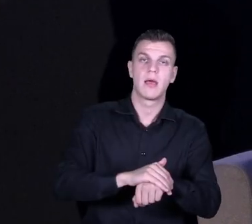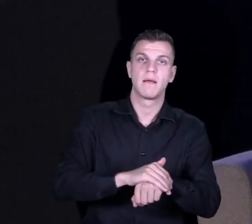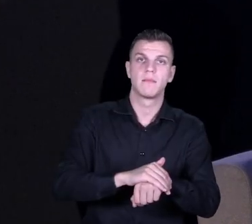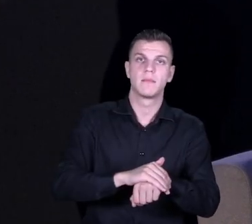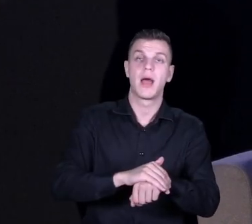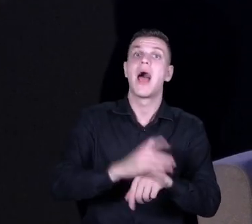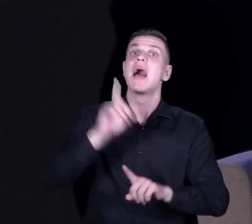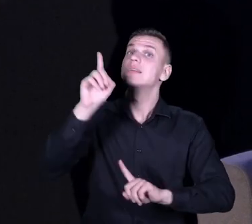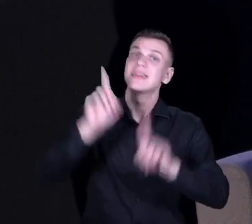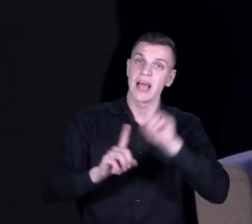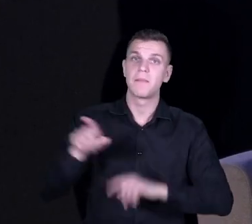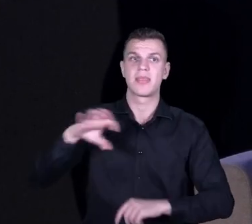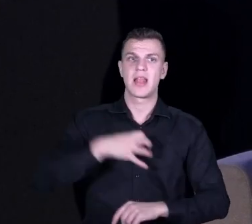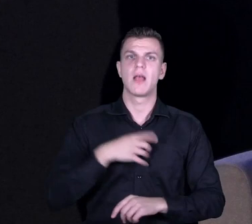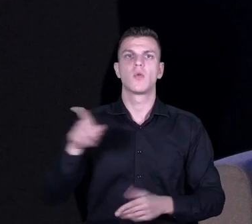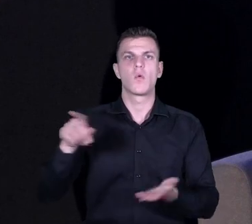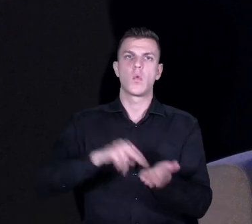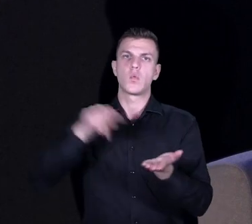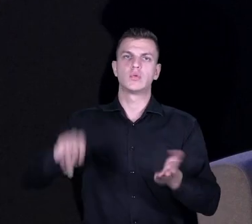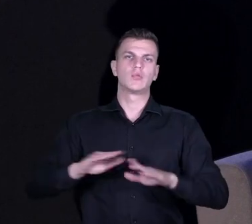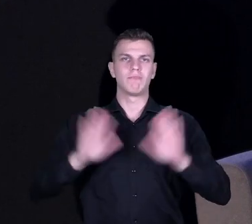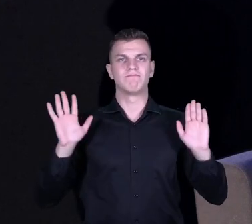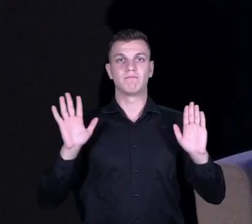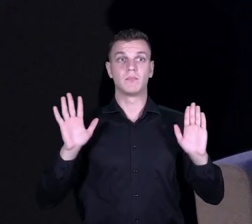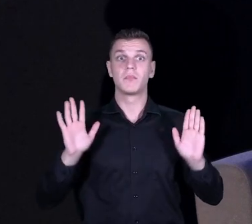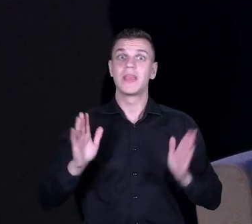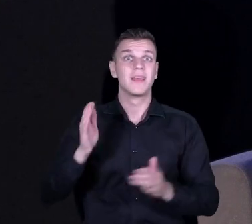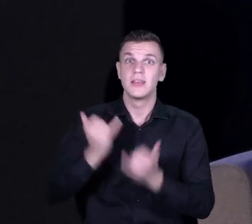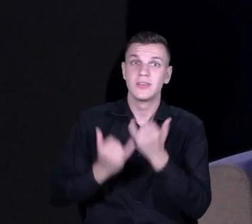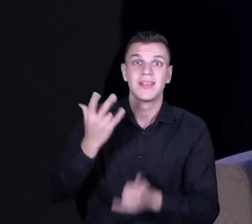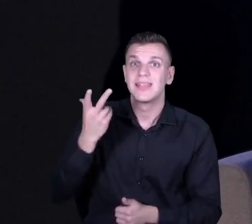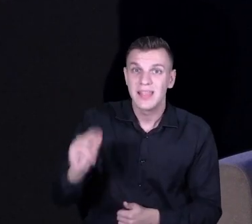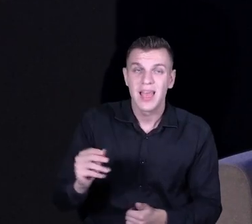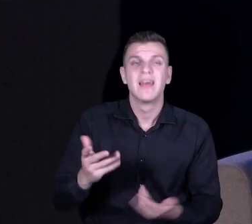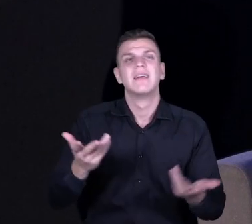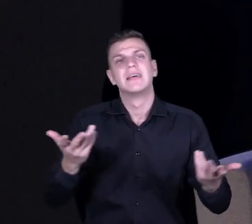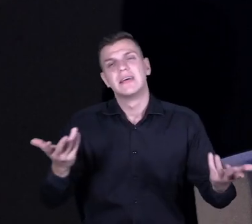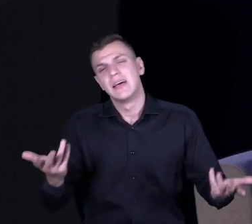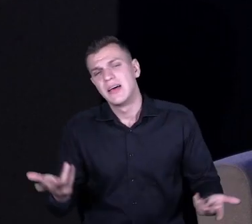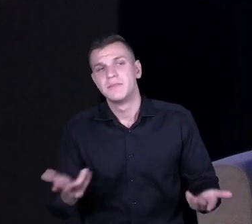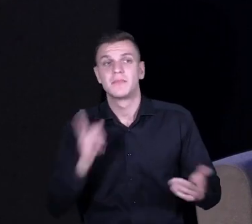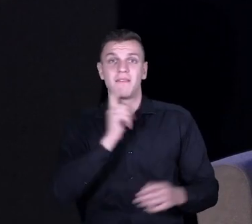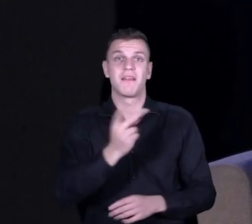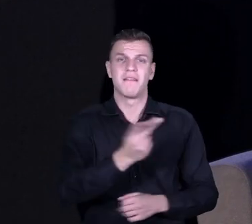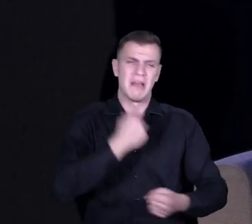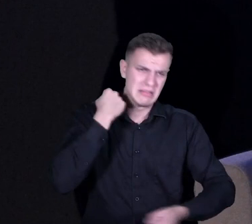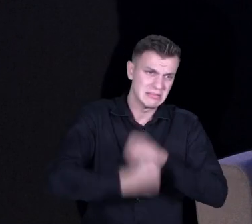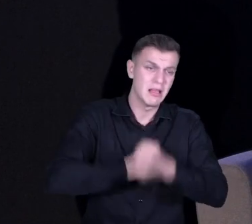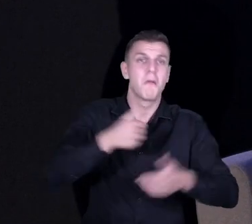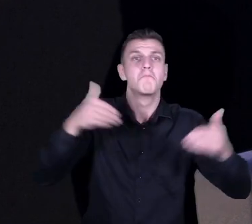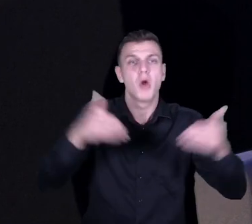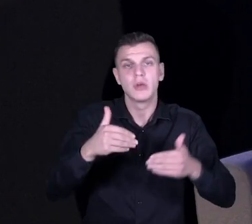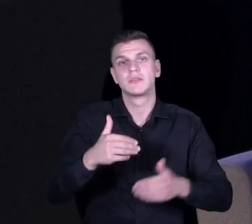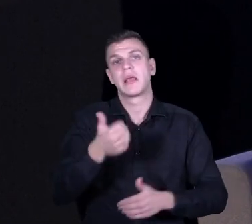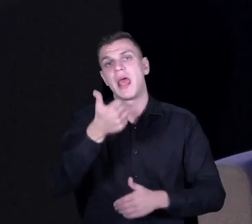właśnie na wycofaniu się, no to z tego wiele, znaczy będą na pewno dobre rzeczy dotyczące danych klas czy